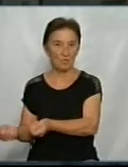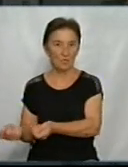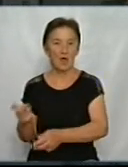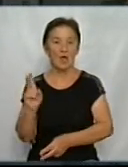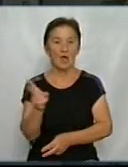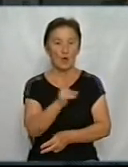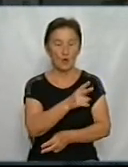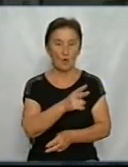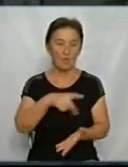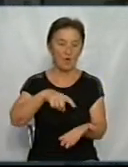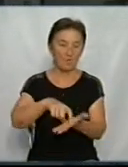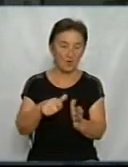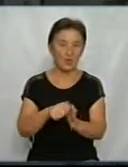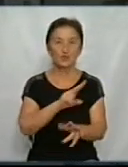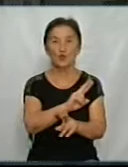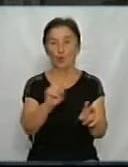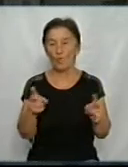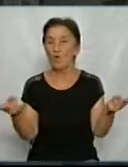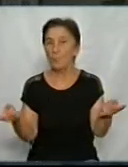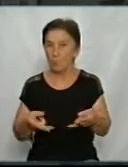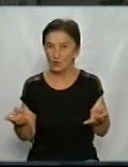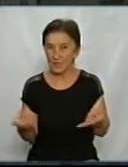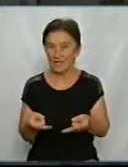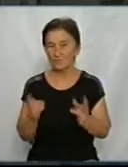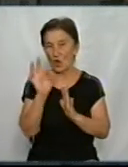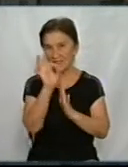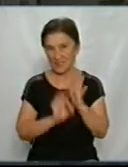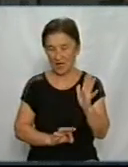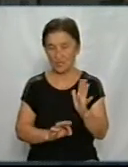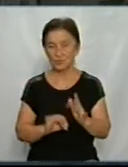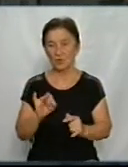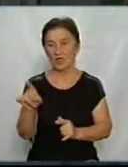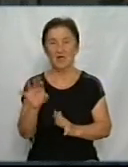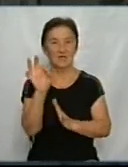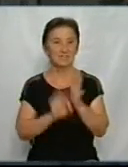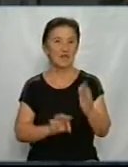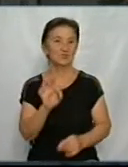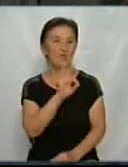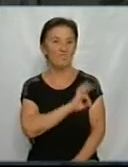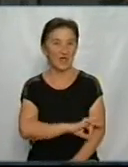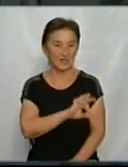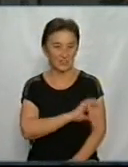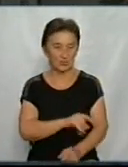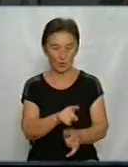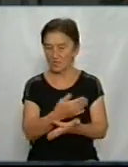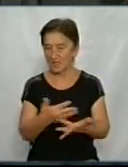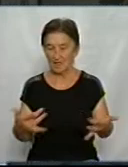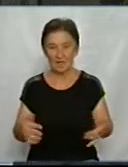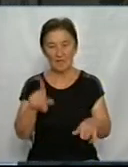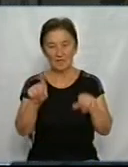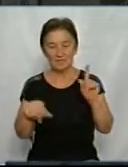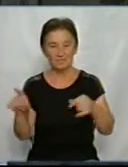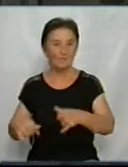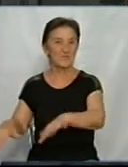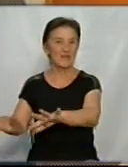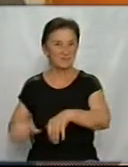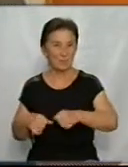в палаті, кому потрібно після народження дитини зразу. І вони зразу використовують ті речі. Деякі забирають,